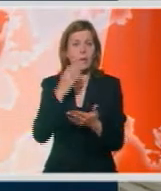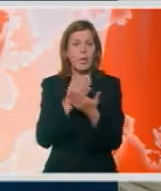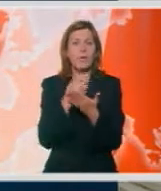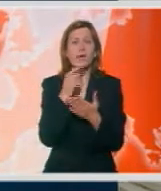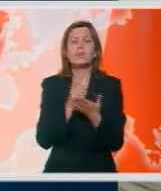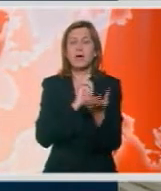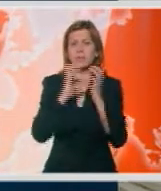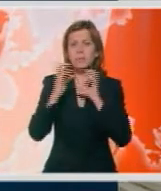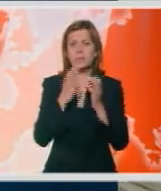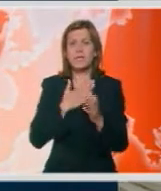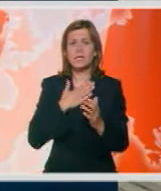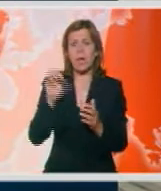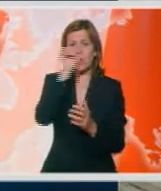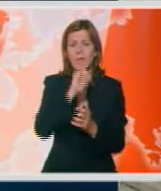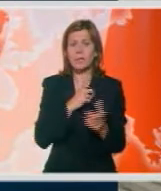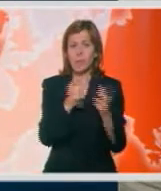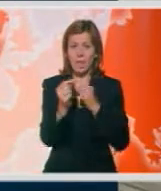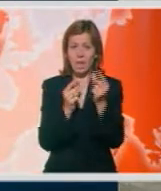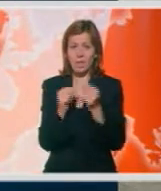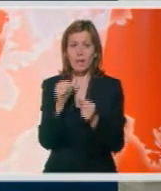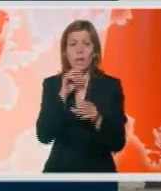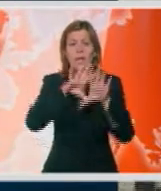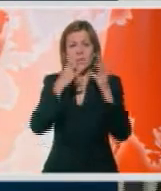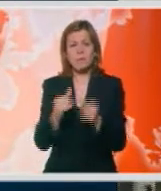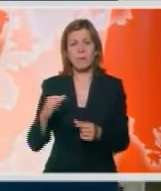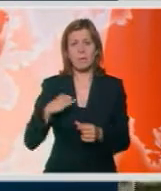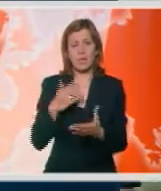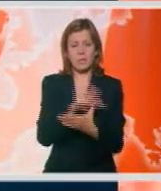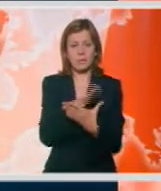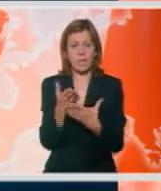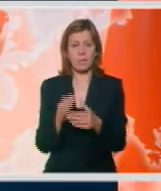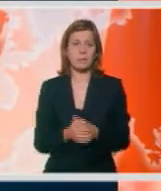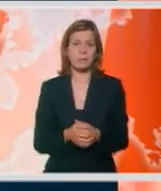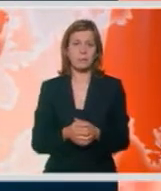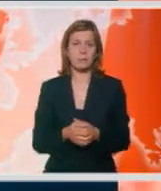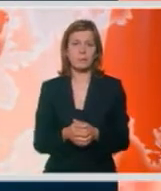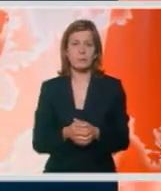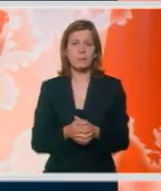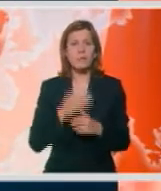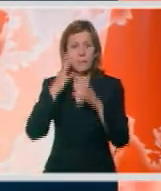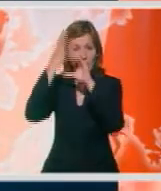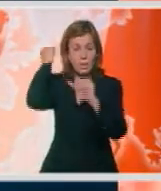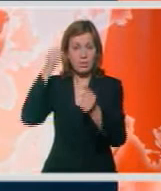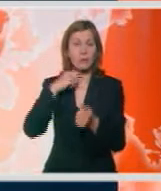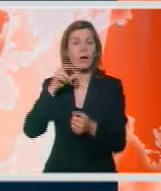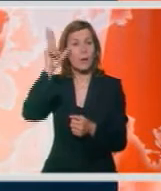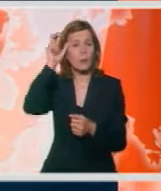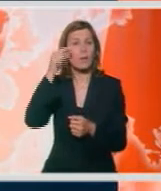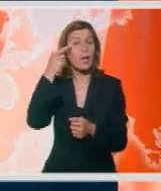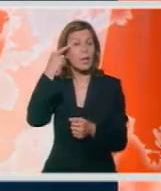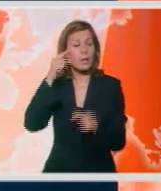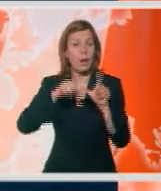konsultacijama sa svojim evropskim partnerima i svim interesnim stranama. Ambasador Republike Kina u